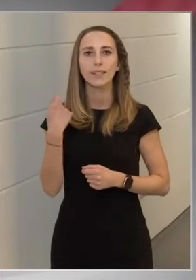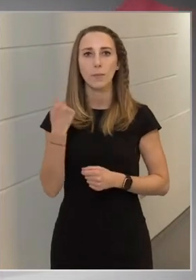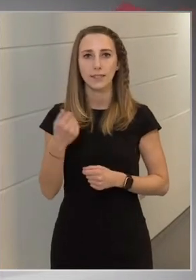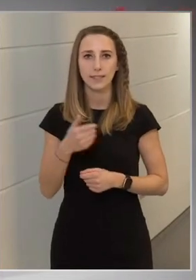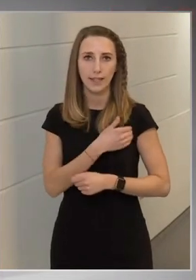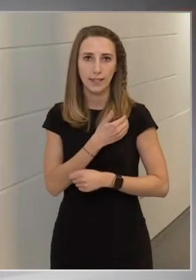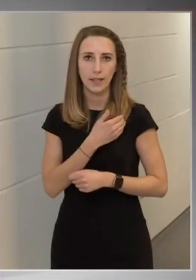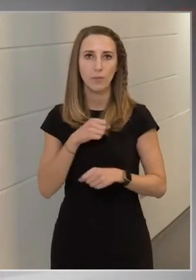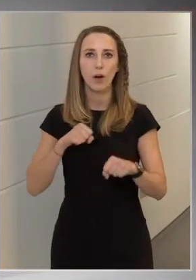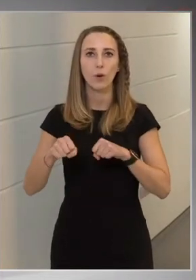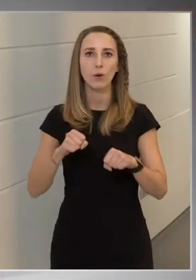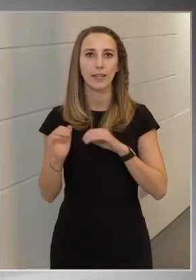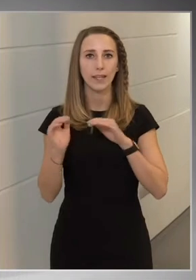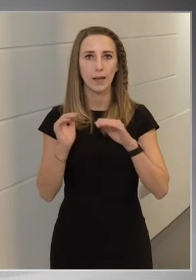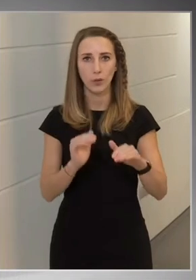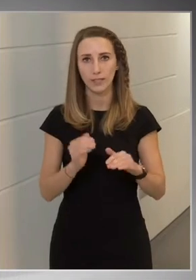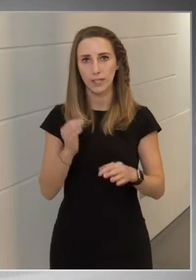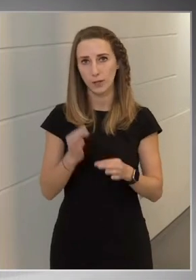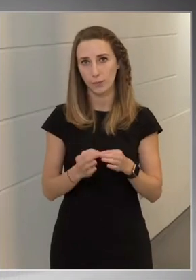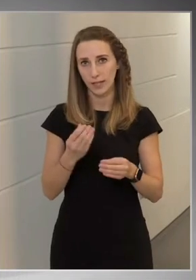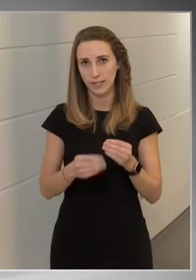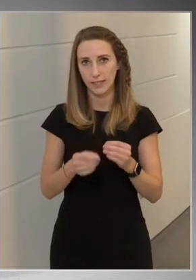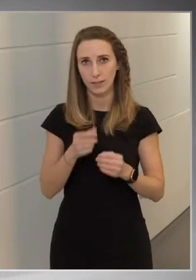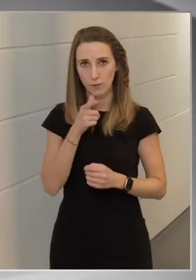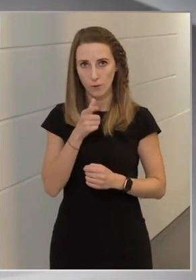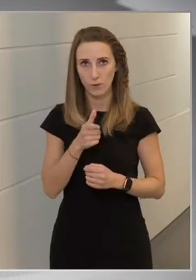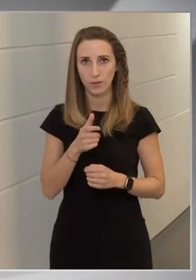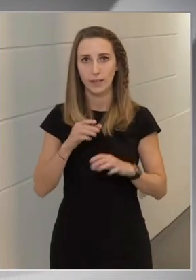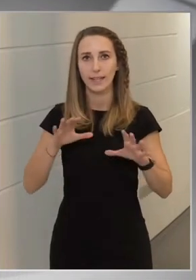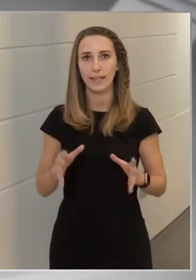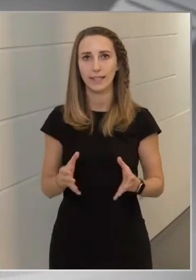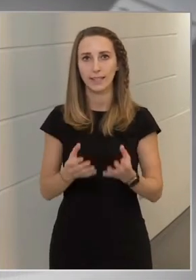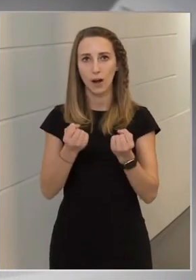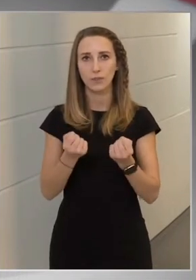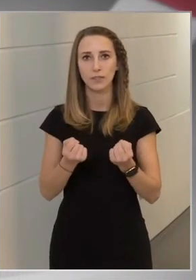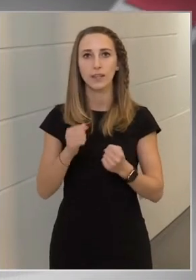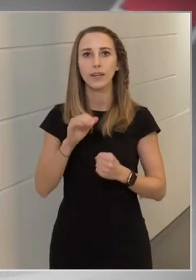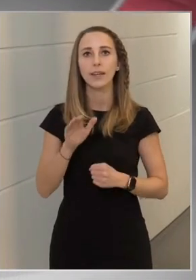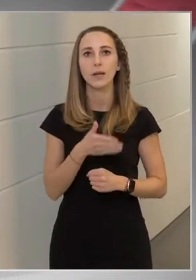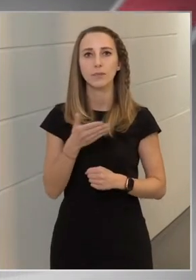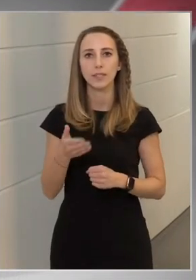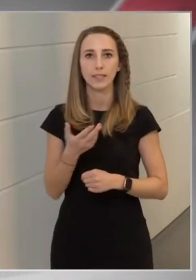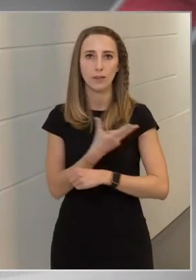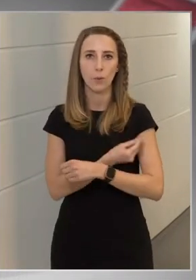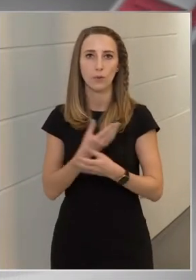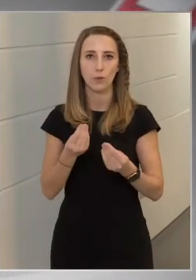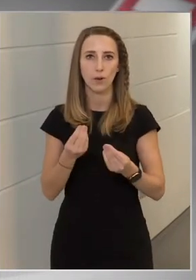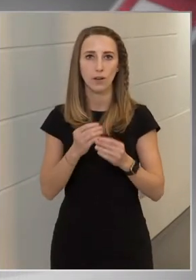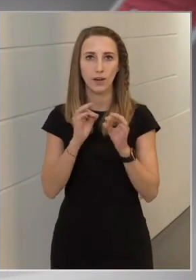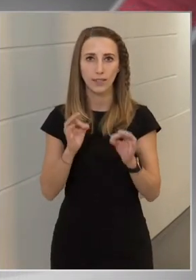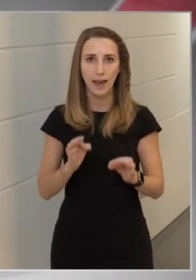Egyetem a kormány támogatásával éppen ezért fog létrehozni egy nemzeti oltóanyaggyárat,